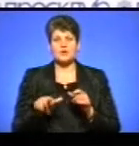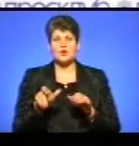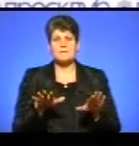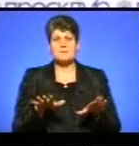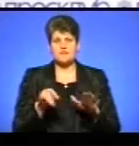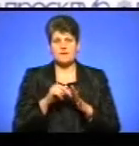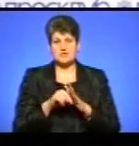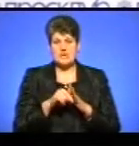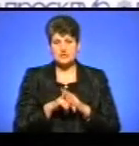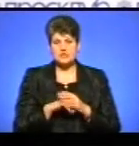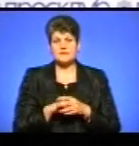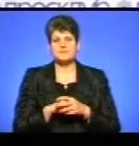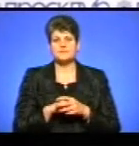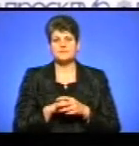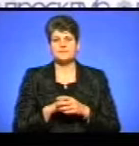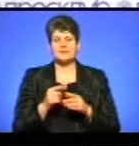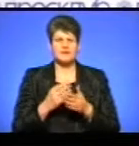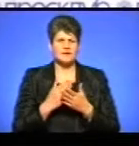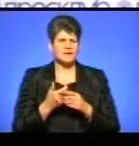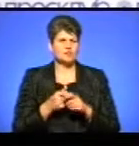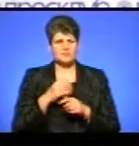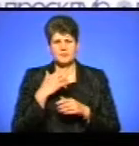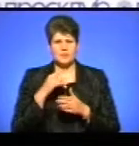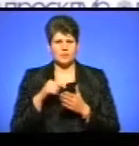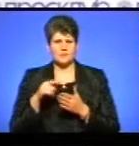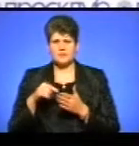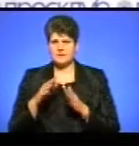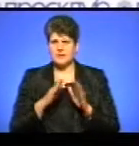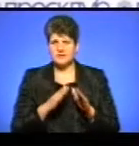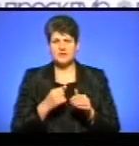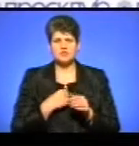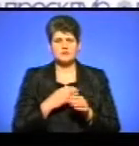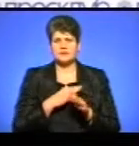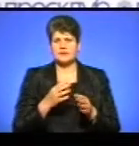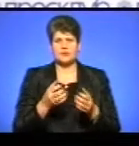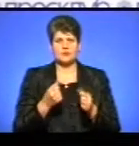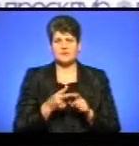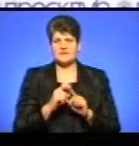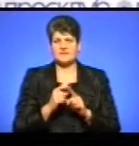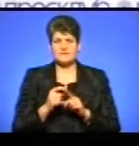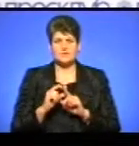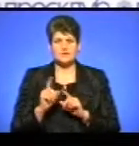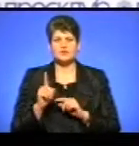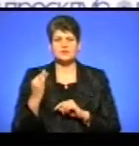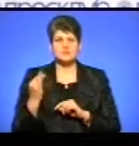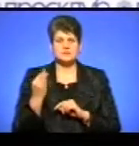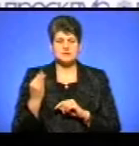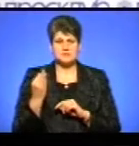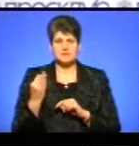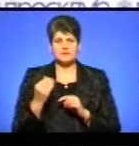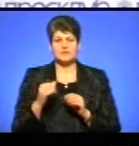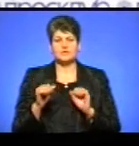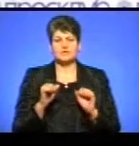значення, то є дуже багато питань. На жаль, ми не отримували відповідей, якщо нас цікавило, від управління